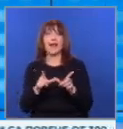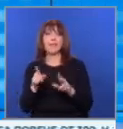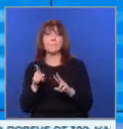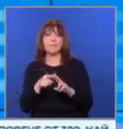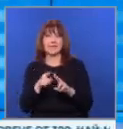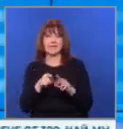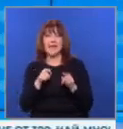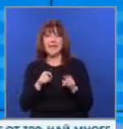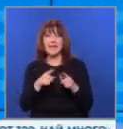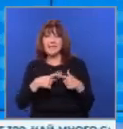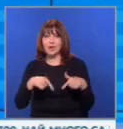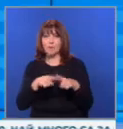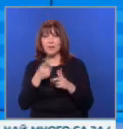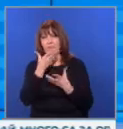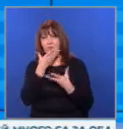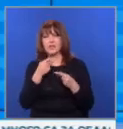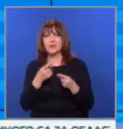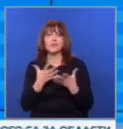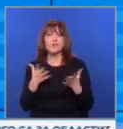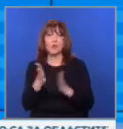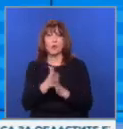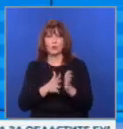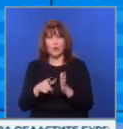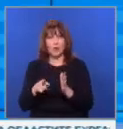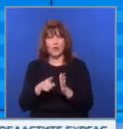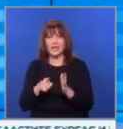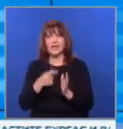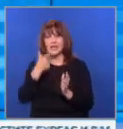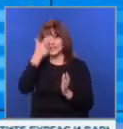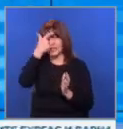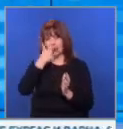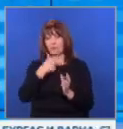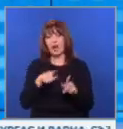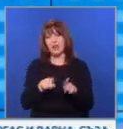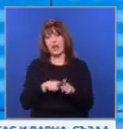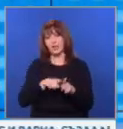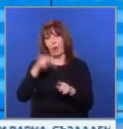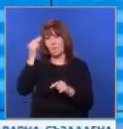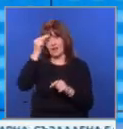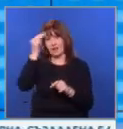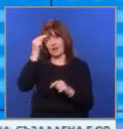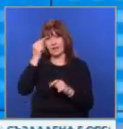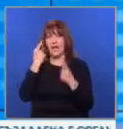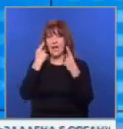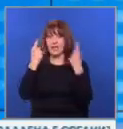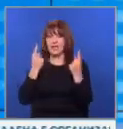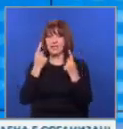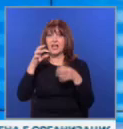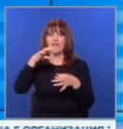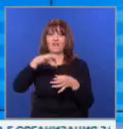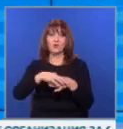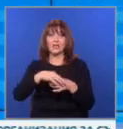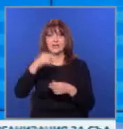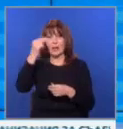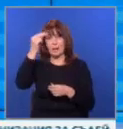Тази историко-географска област е известна с това, че много жителите са самоопределят като българи. Инициативата е на фундация